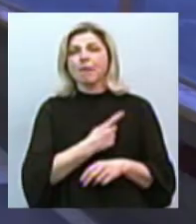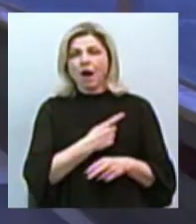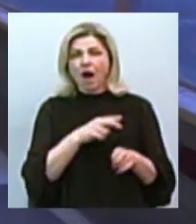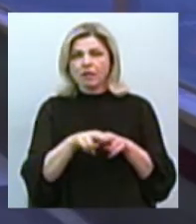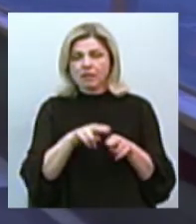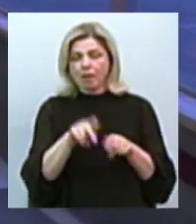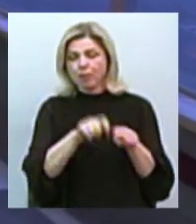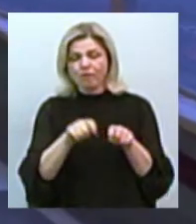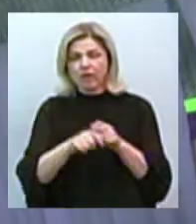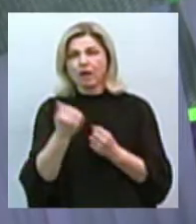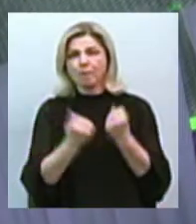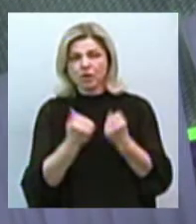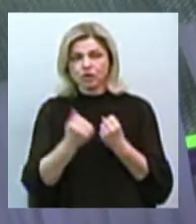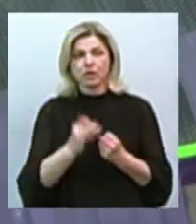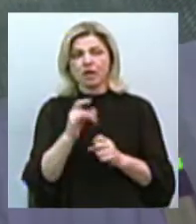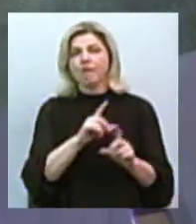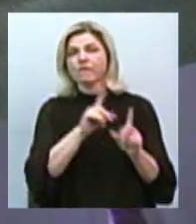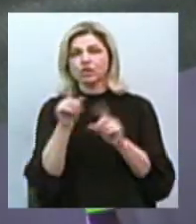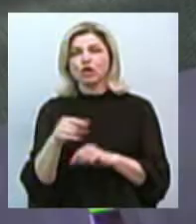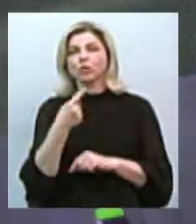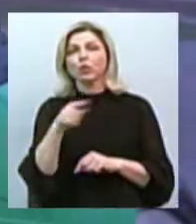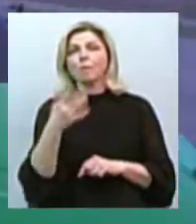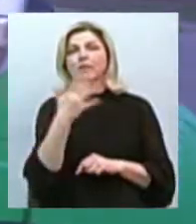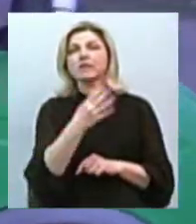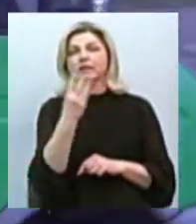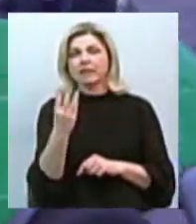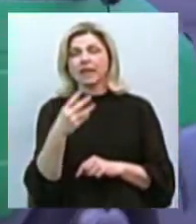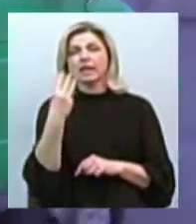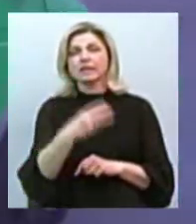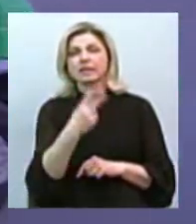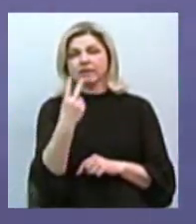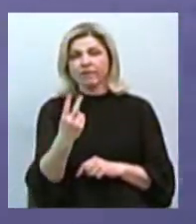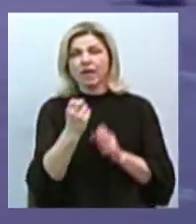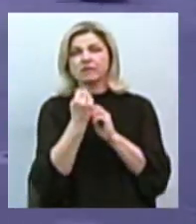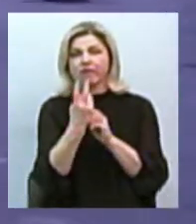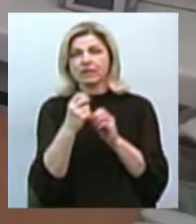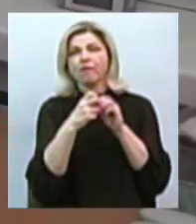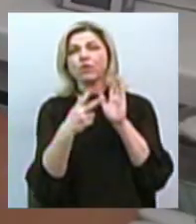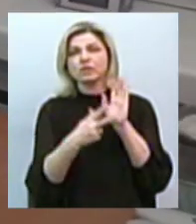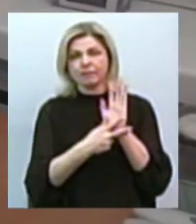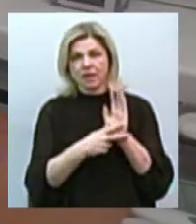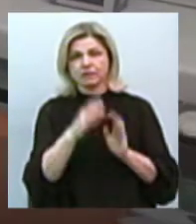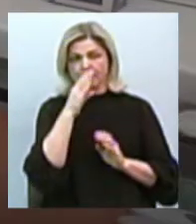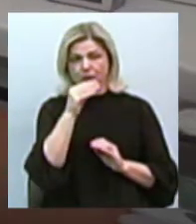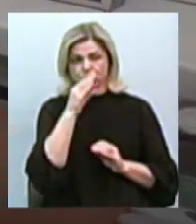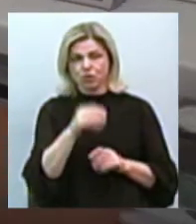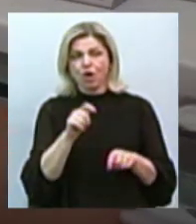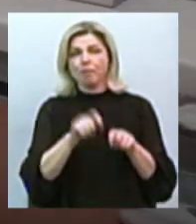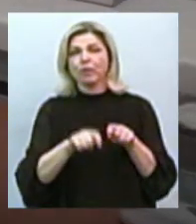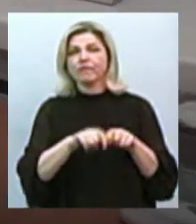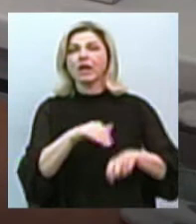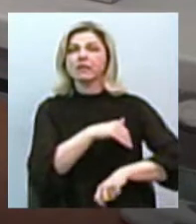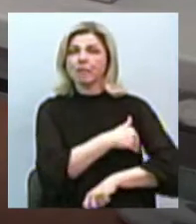Звідси на маршрути виїжджає 53-й, 32-й, 12-й та 18-й. Провіряємо температуру,